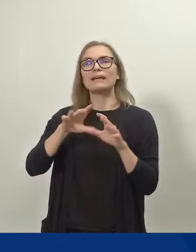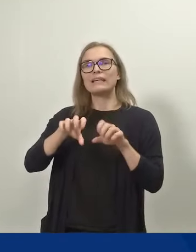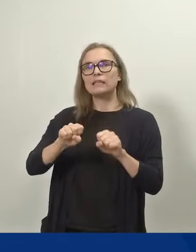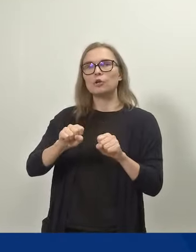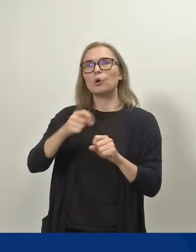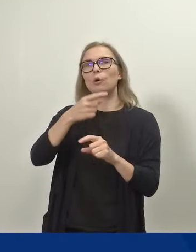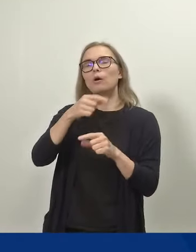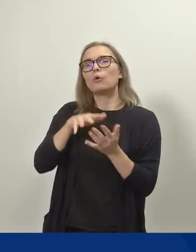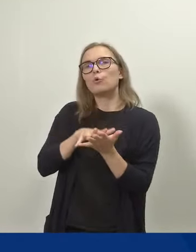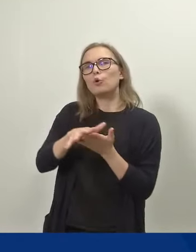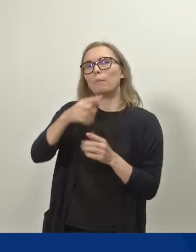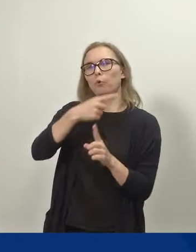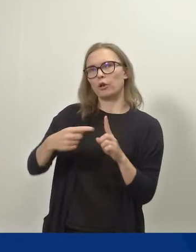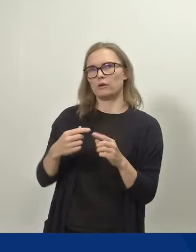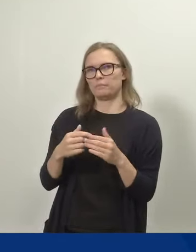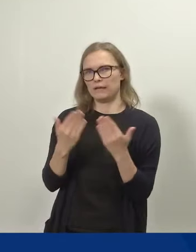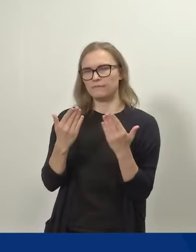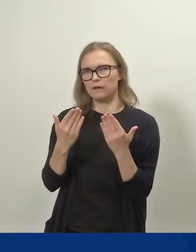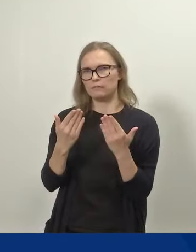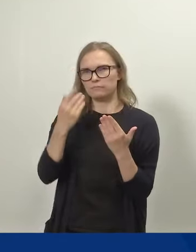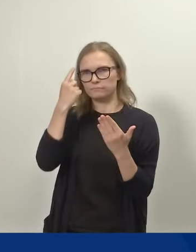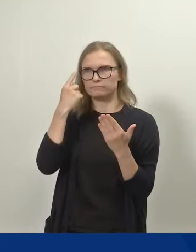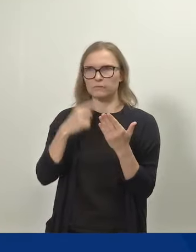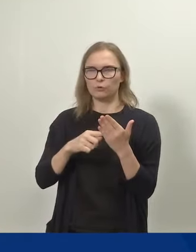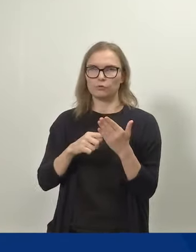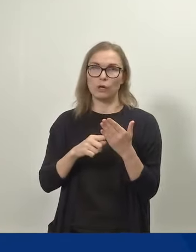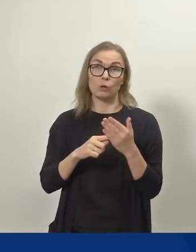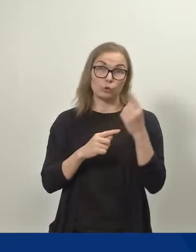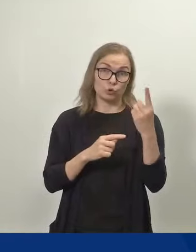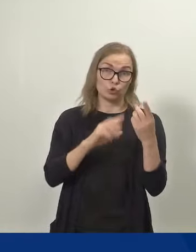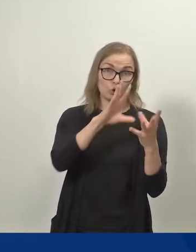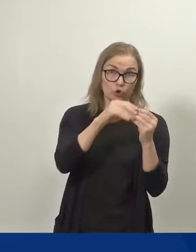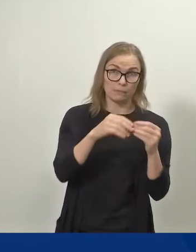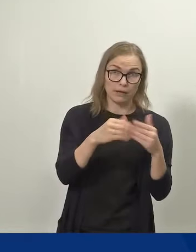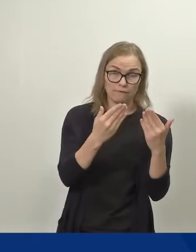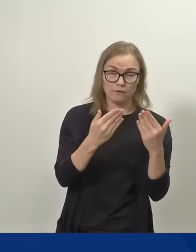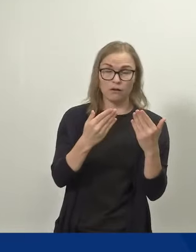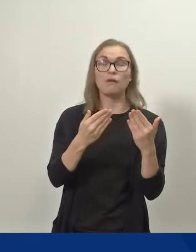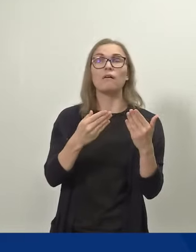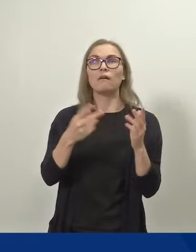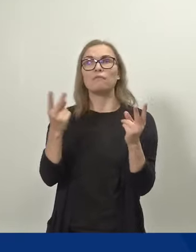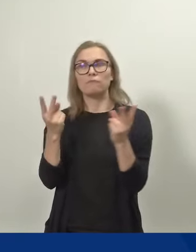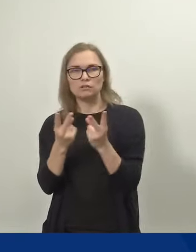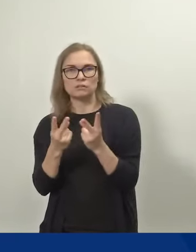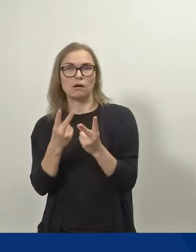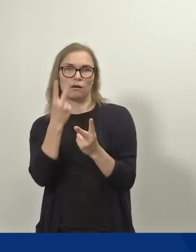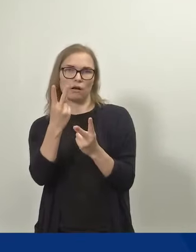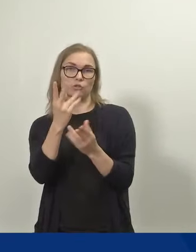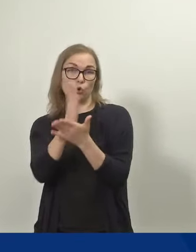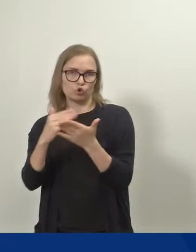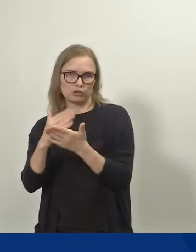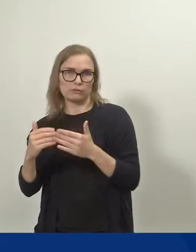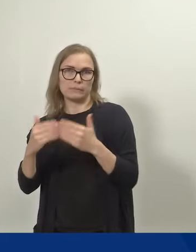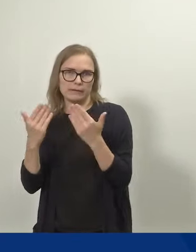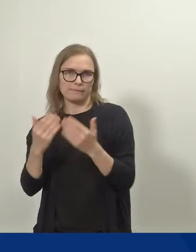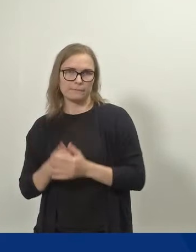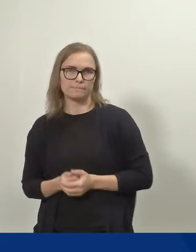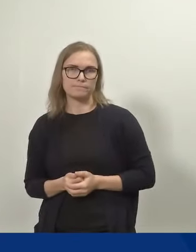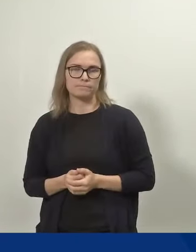kaksi osittaisena maksettua päivärahapäivää vastaa yhtä kokonaista päivää. Myös lapsen